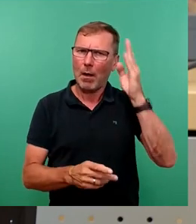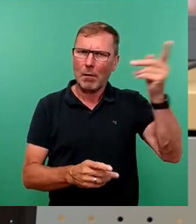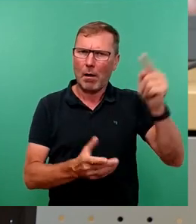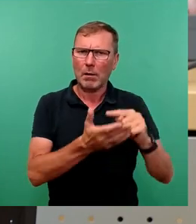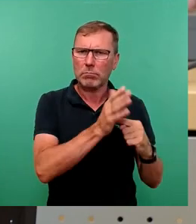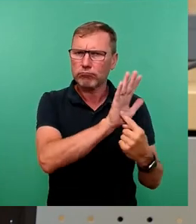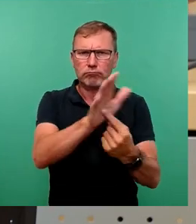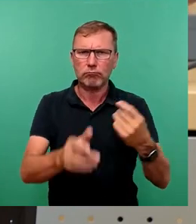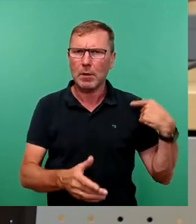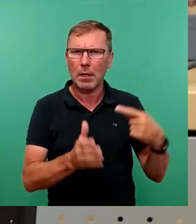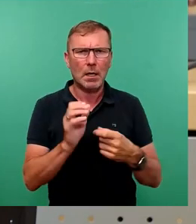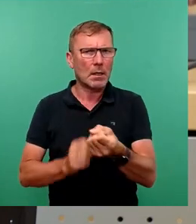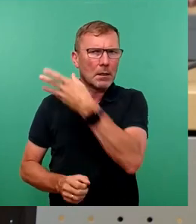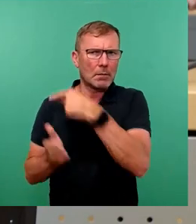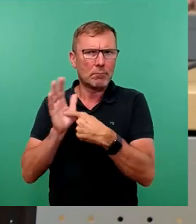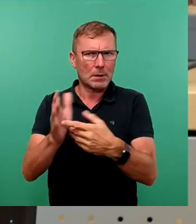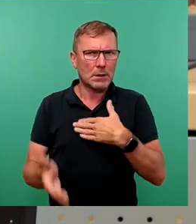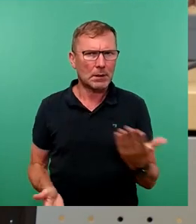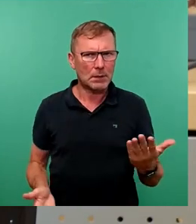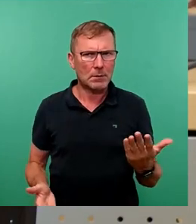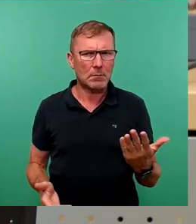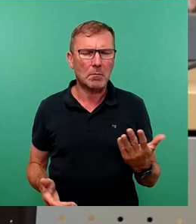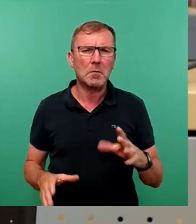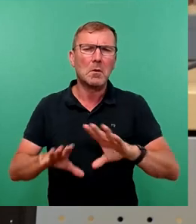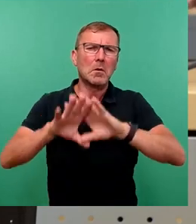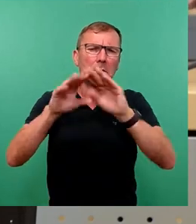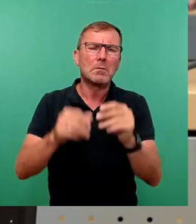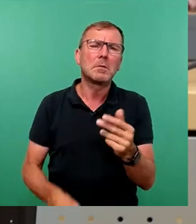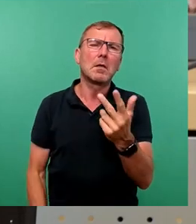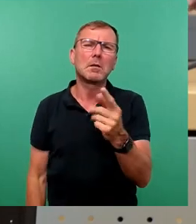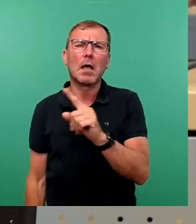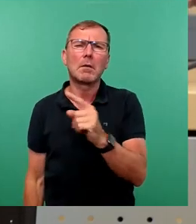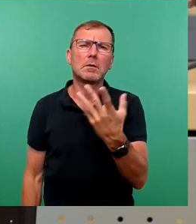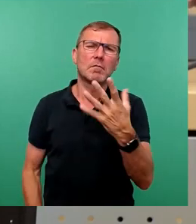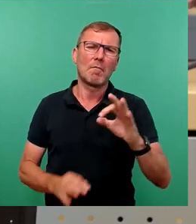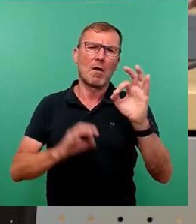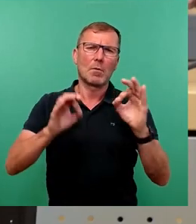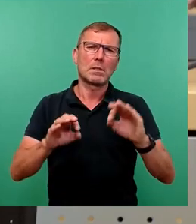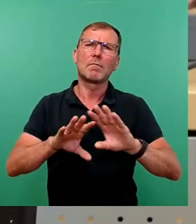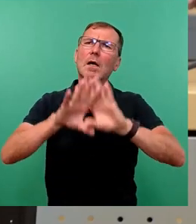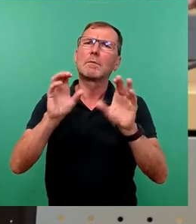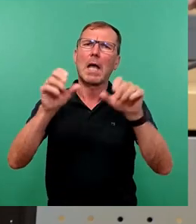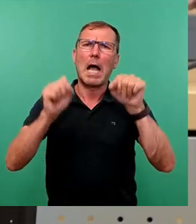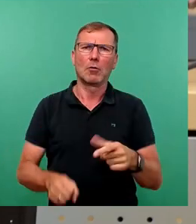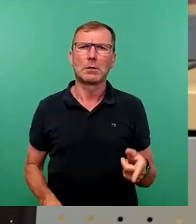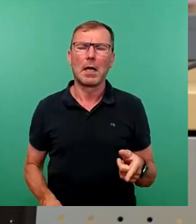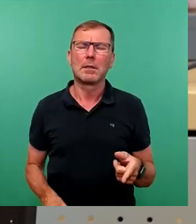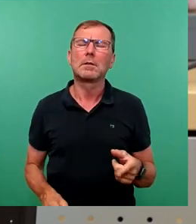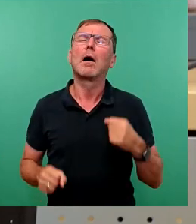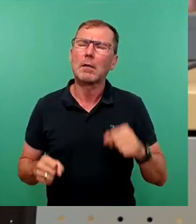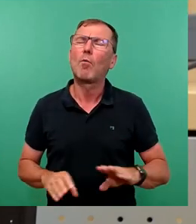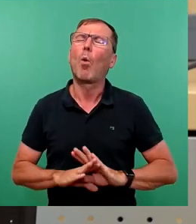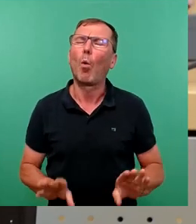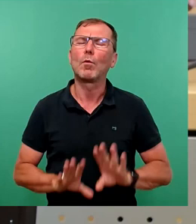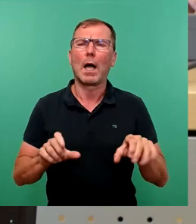präsentiert hat, da reden wir von drei bis fünf Prozent des Haushaltes, die könnten wir auch ohne eine Haushaltssperre